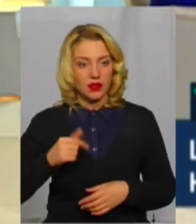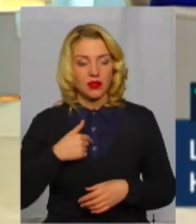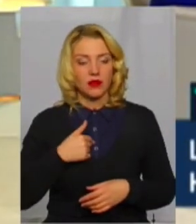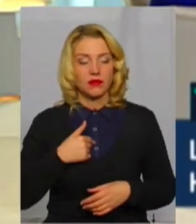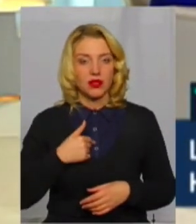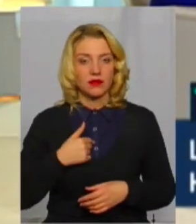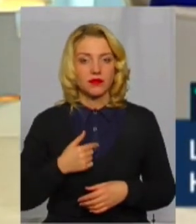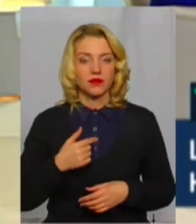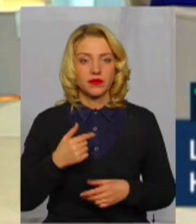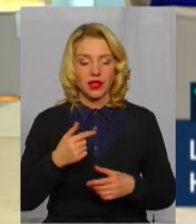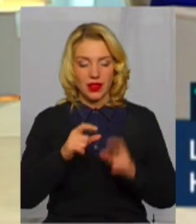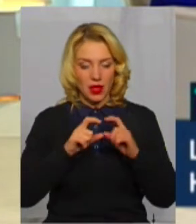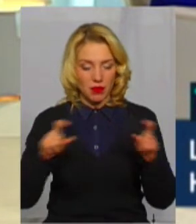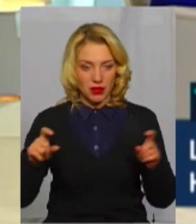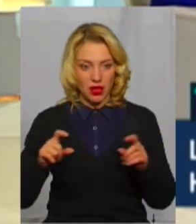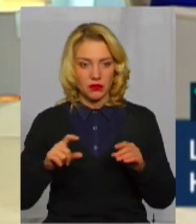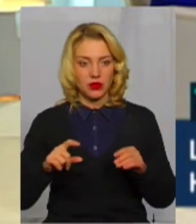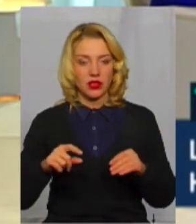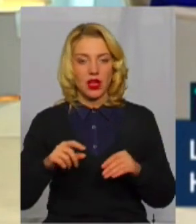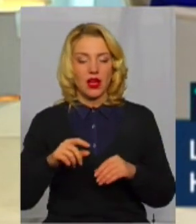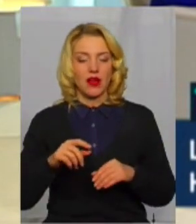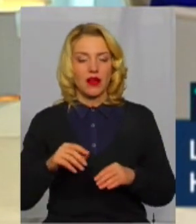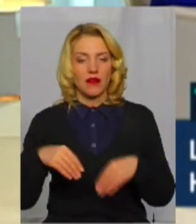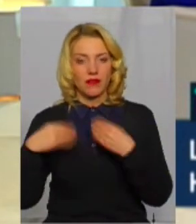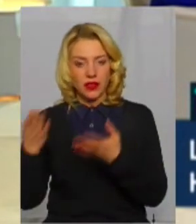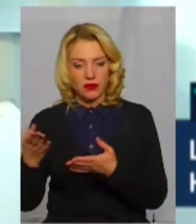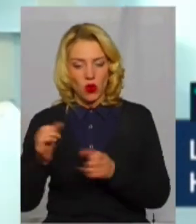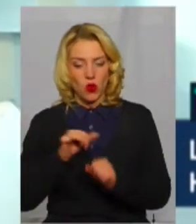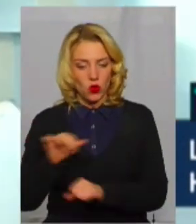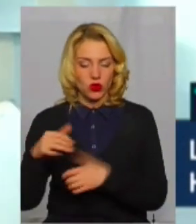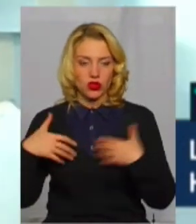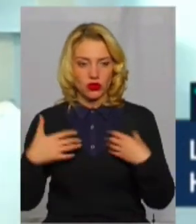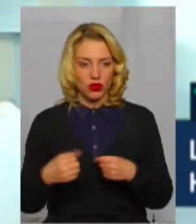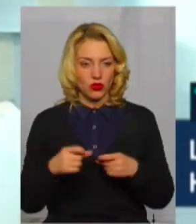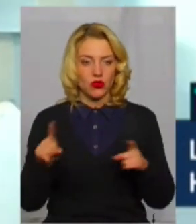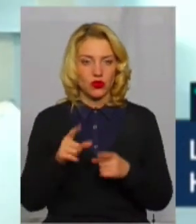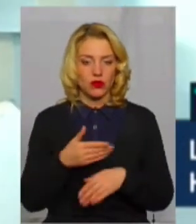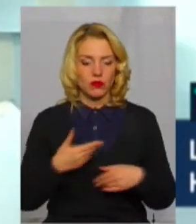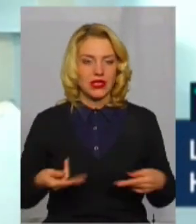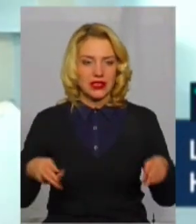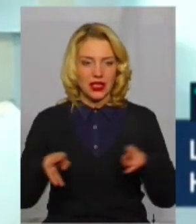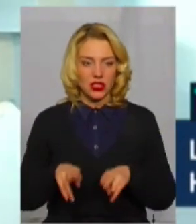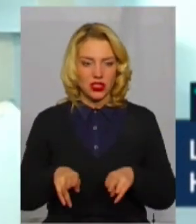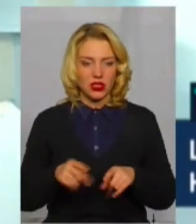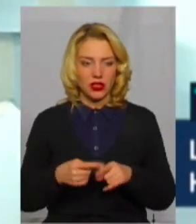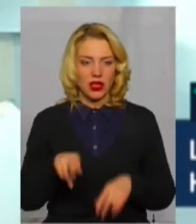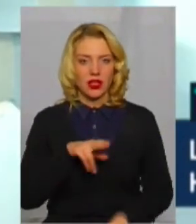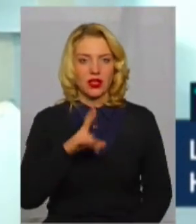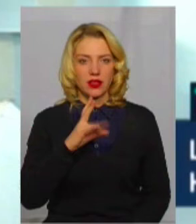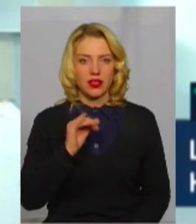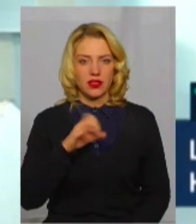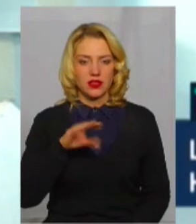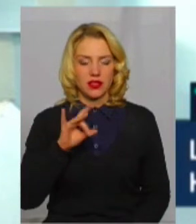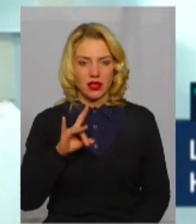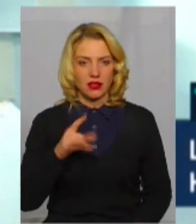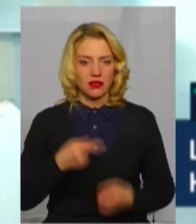планували, і департамент виніс охорони здоров'я пропозицію, щоб ми залишили Дністер. Це теж неймовірна